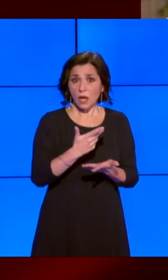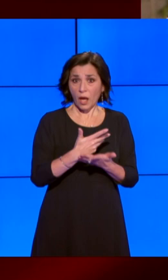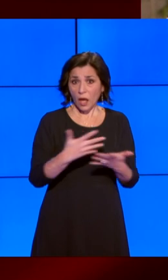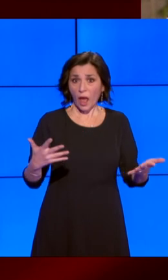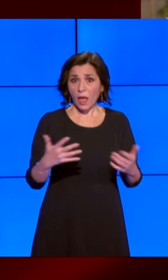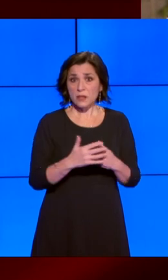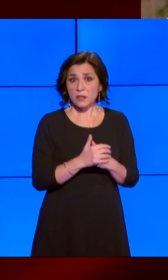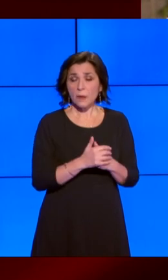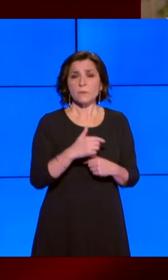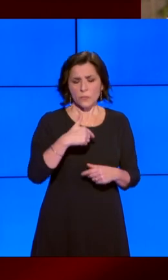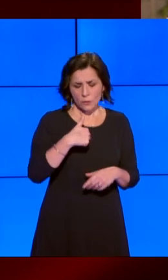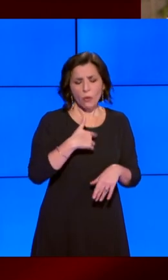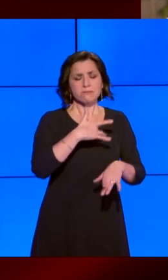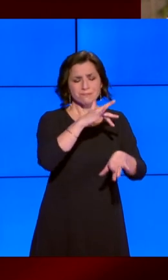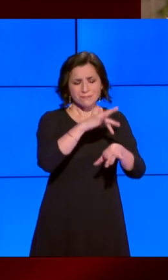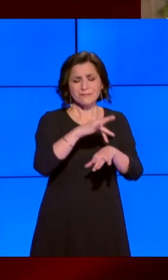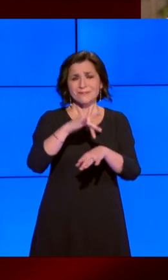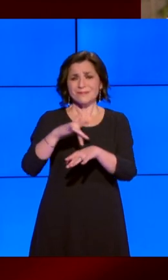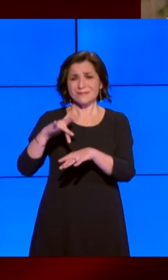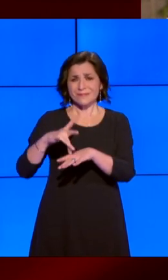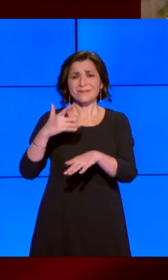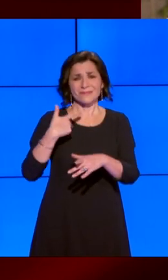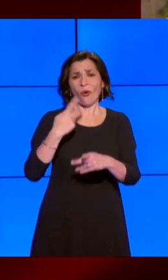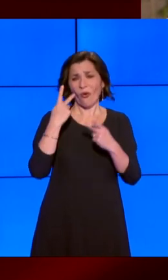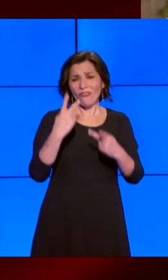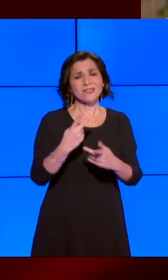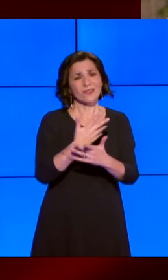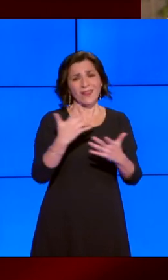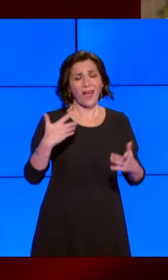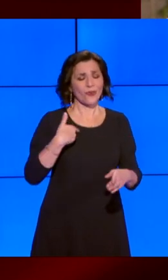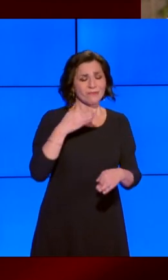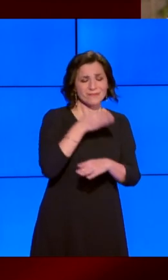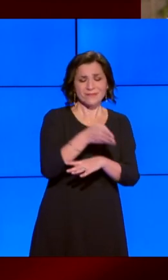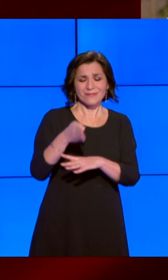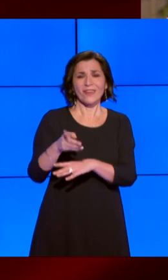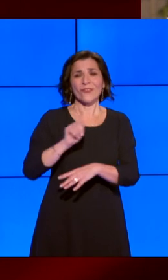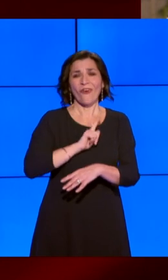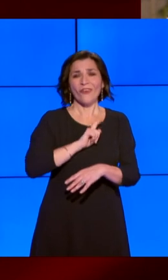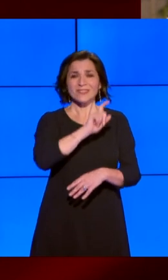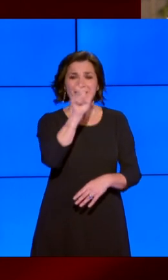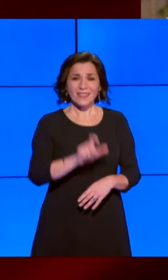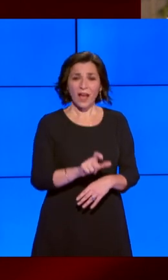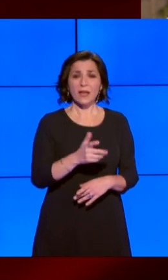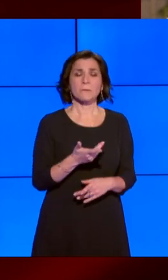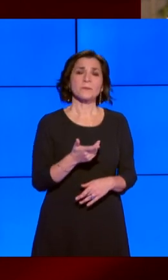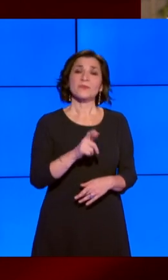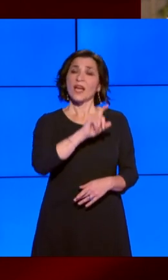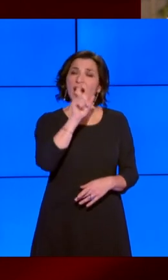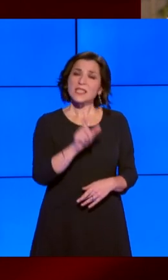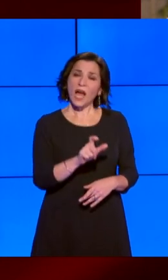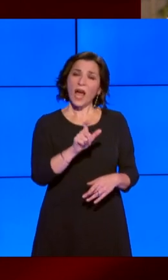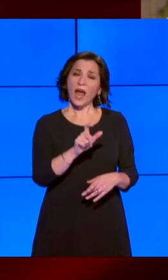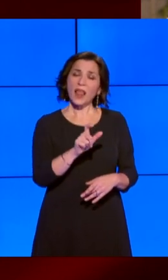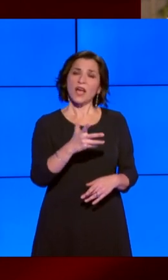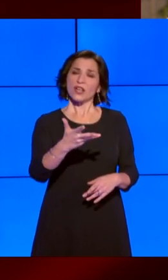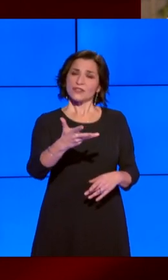diretta, visitando i nostri territori. Vi è un'Italia, spesso silenziosa, che